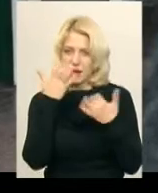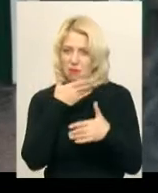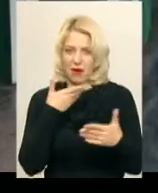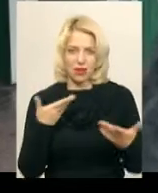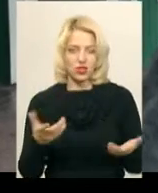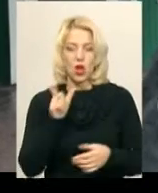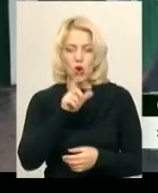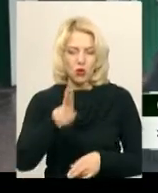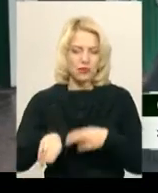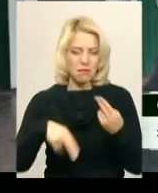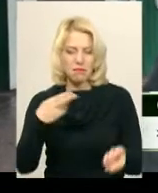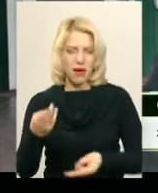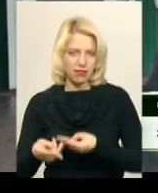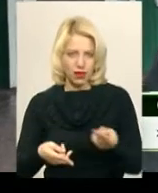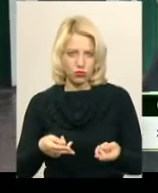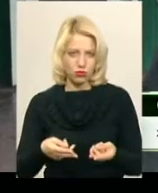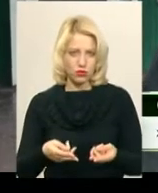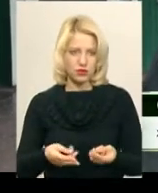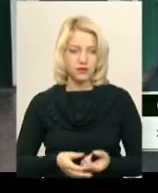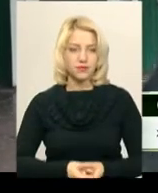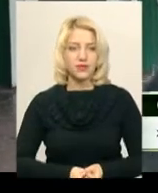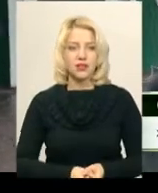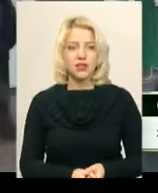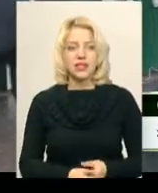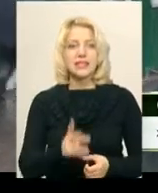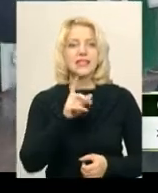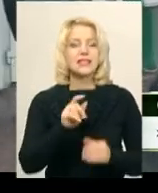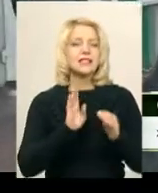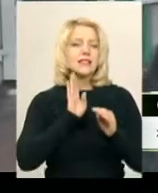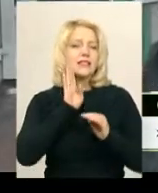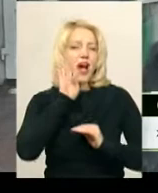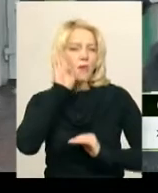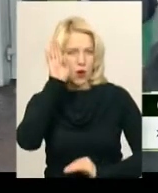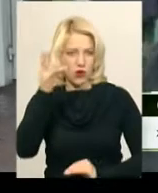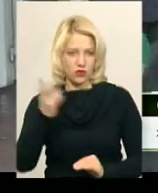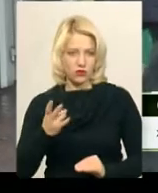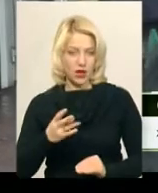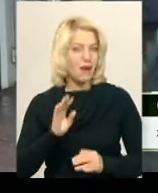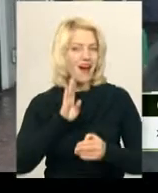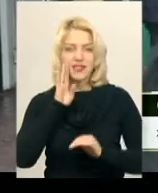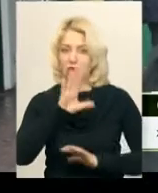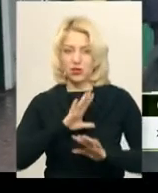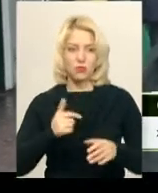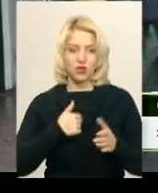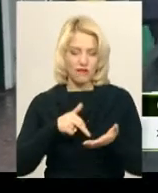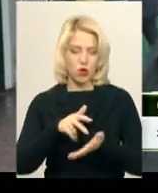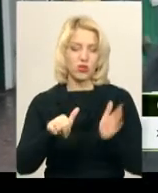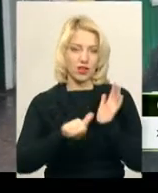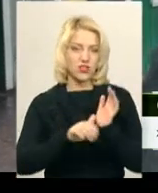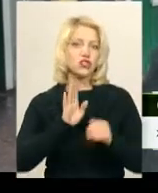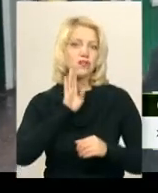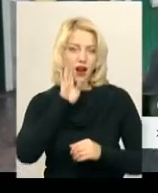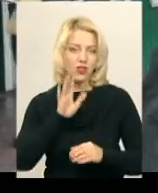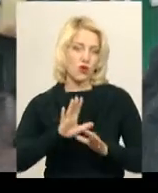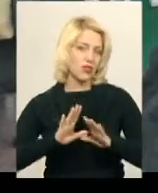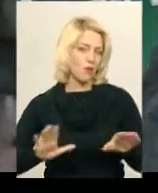падають, треба краще. З самого ранку треба, але з самого ранку не було. Я виходила в 6 часов ранку, то